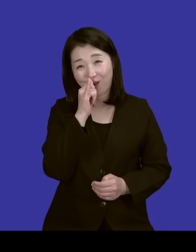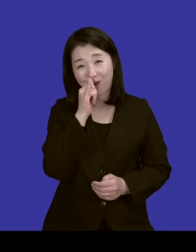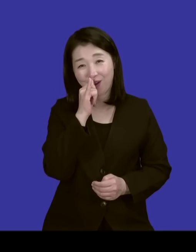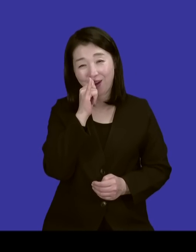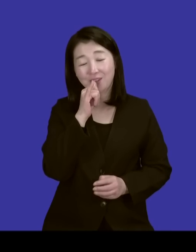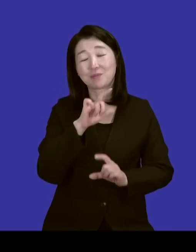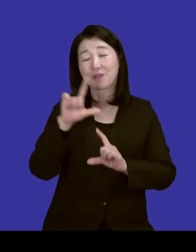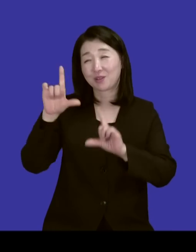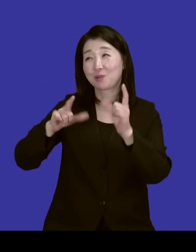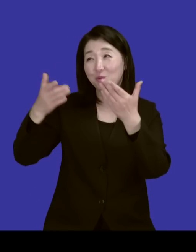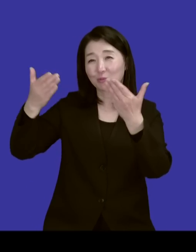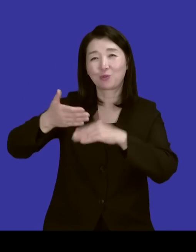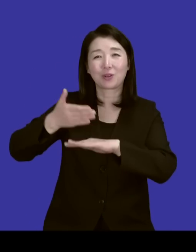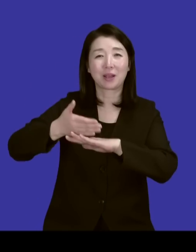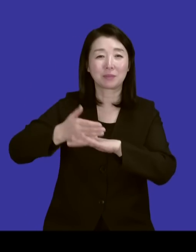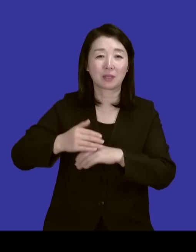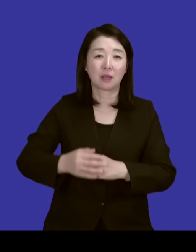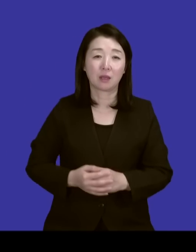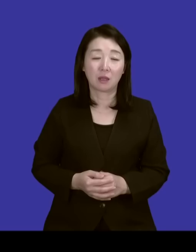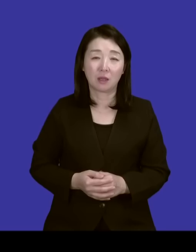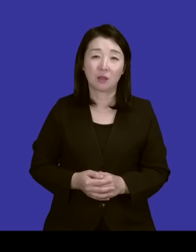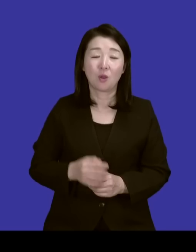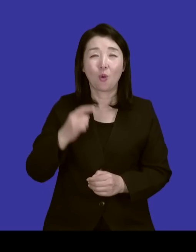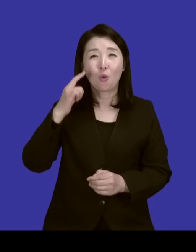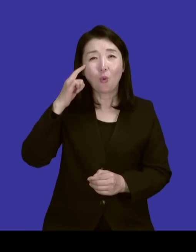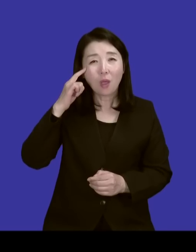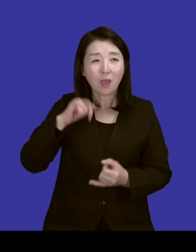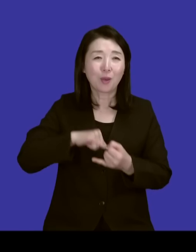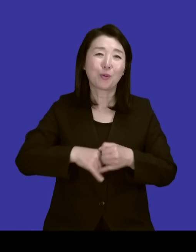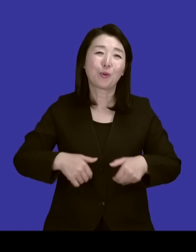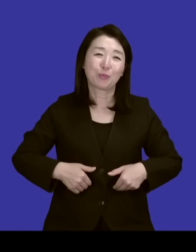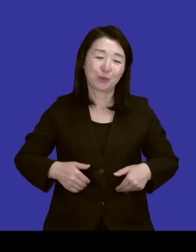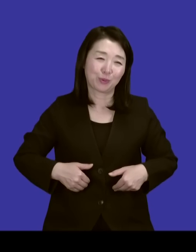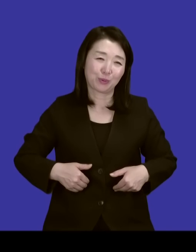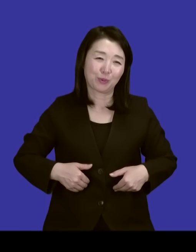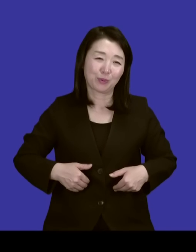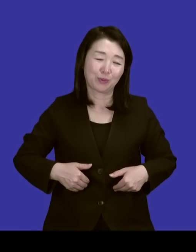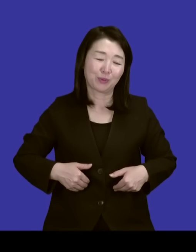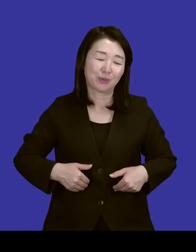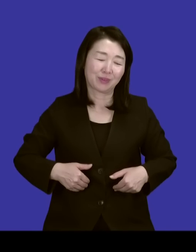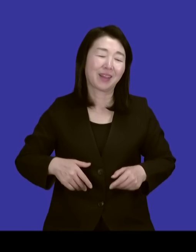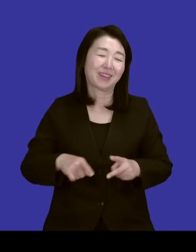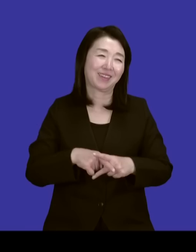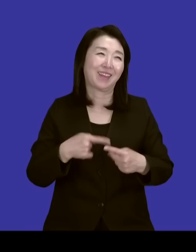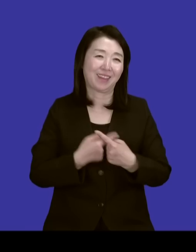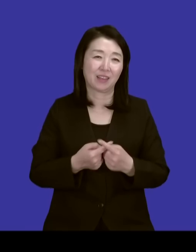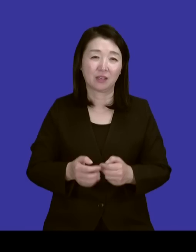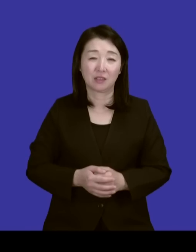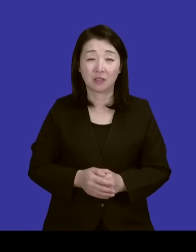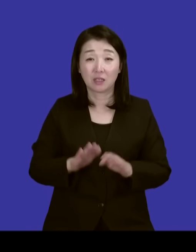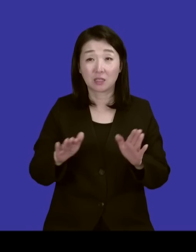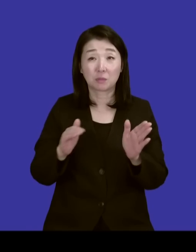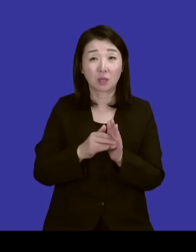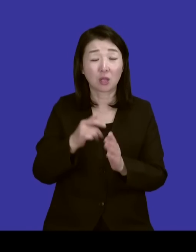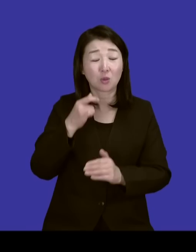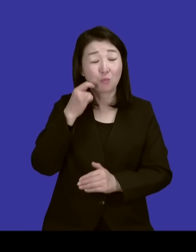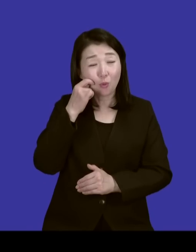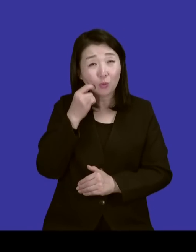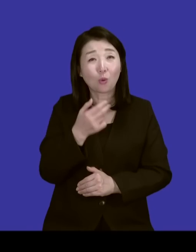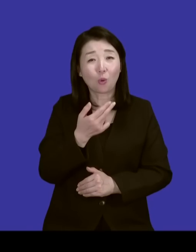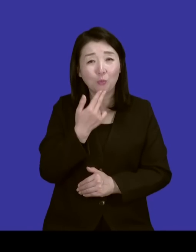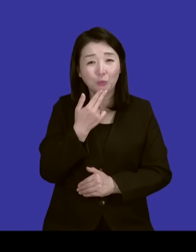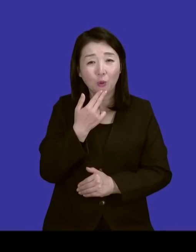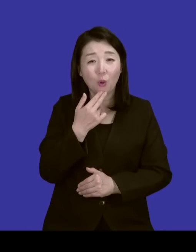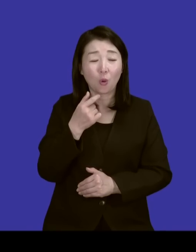면을 주시기엔 너무 감사하죠. 안 할 수가 없는 거죠. 뭔지 알 것 같아요. 아직도 한 번도 못 해본 적이 없어요. 못 하면